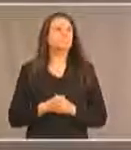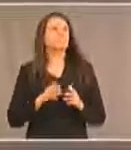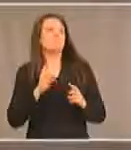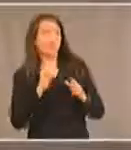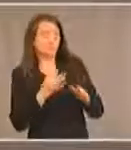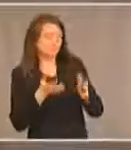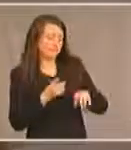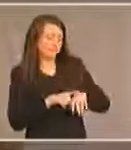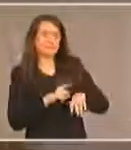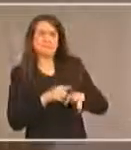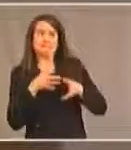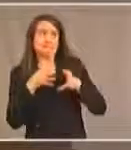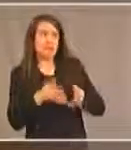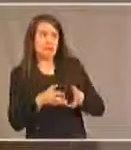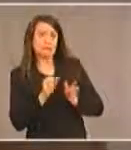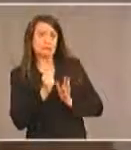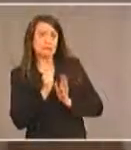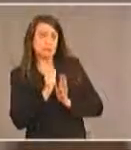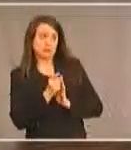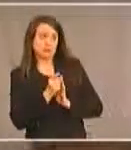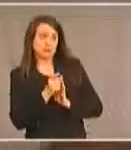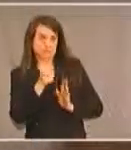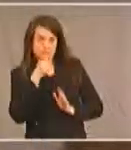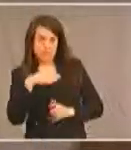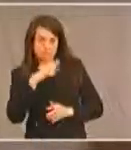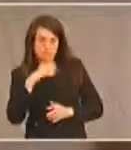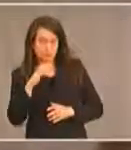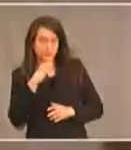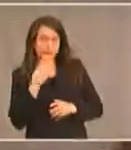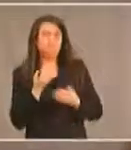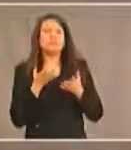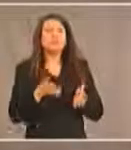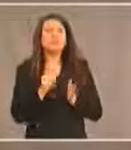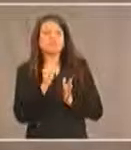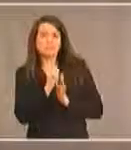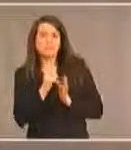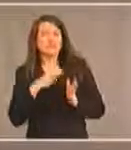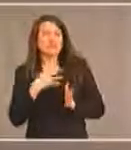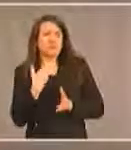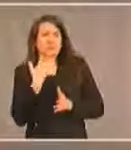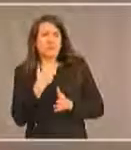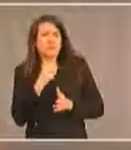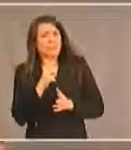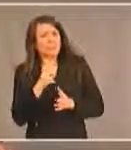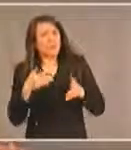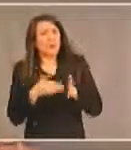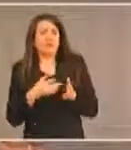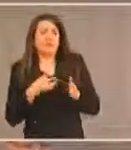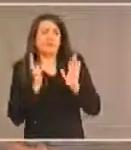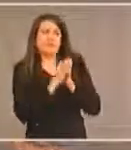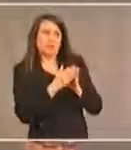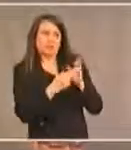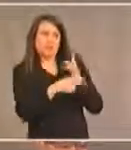il nous reste une dizaine de minutes et j'ai trois questions encore donc je vous demande de répondre très brièvement